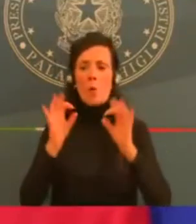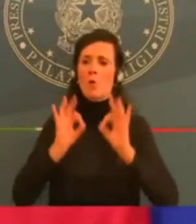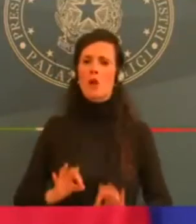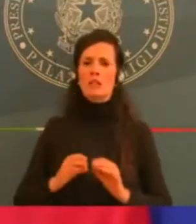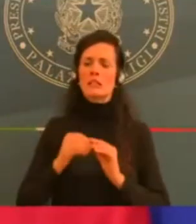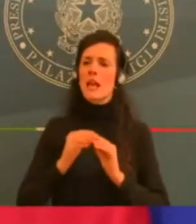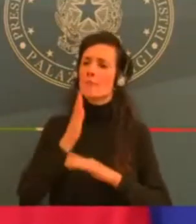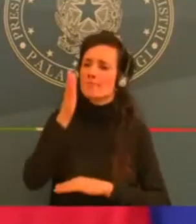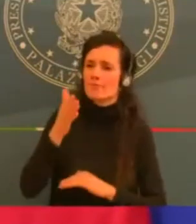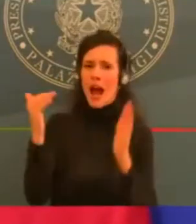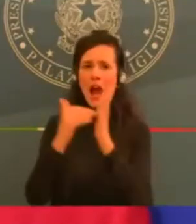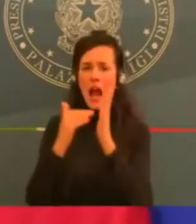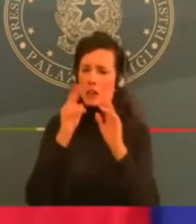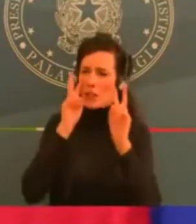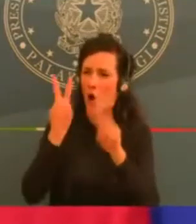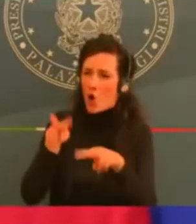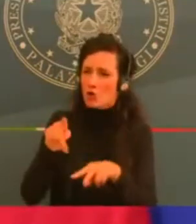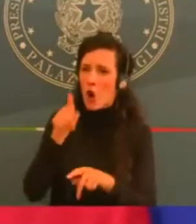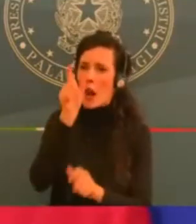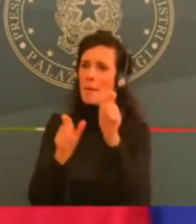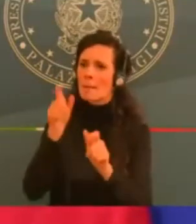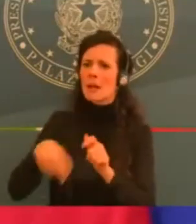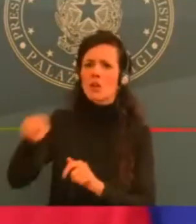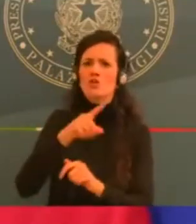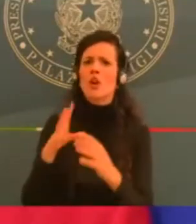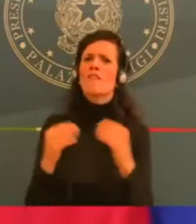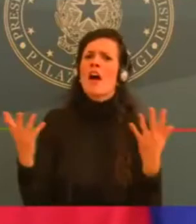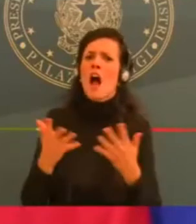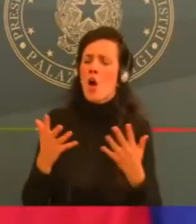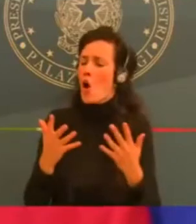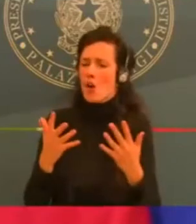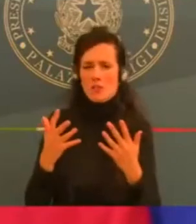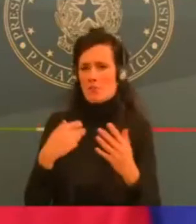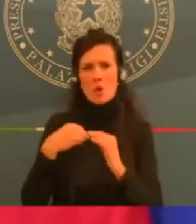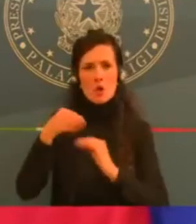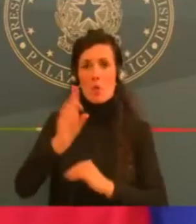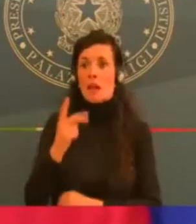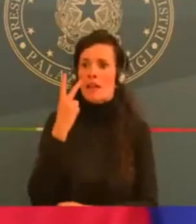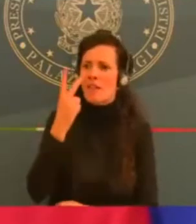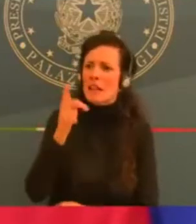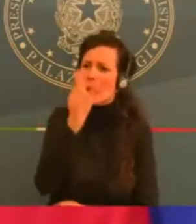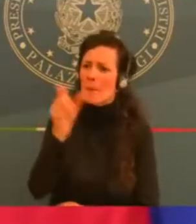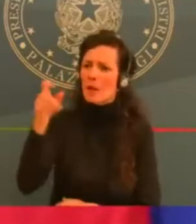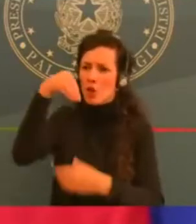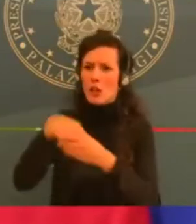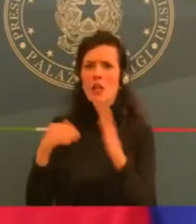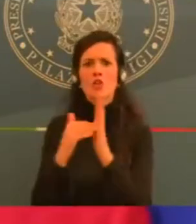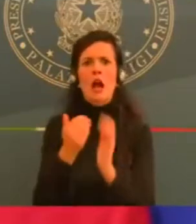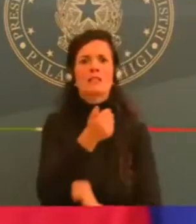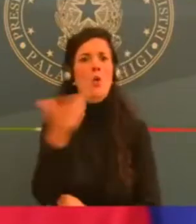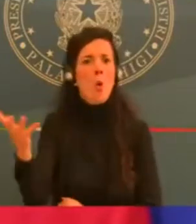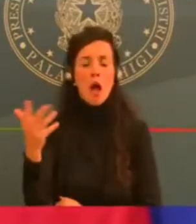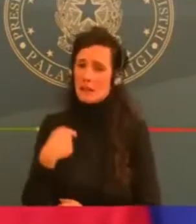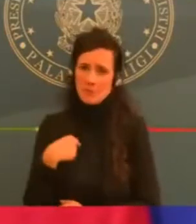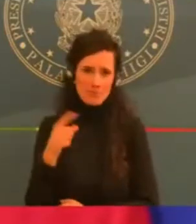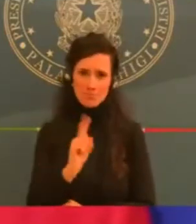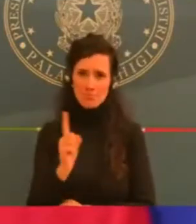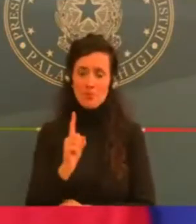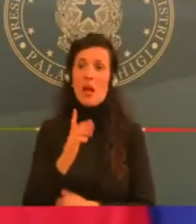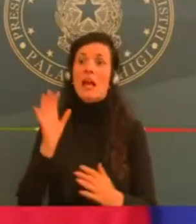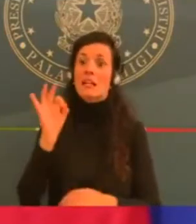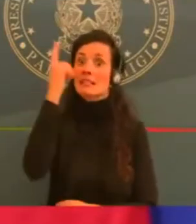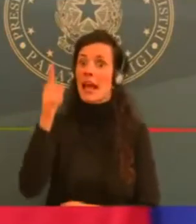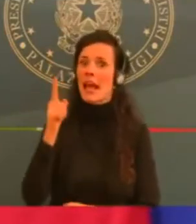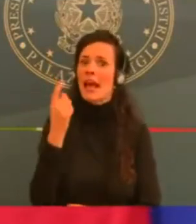aggiungo una fragranza di reato, cioè il sospetto che si stia compiendo un reato e quindi ci sono degli elementi per intervenire direttamente,